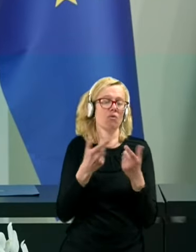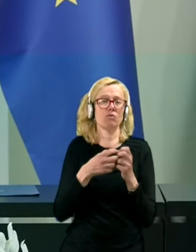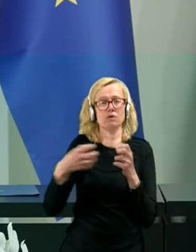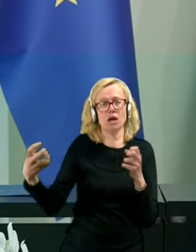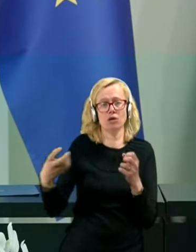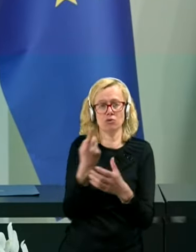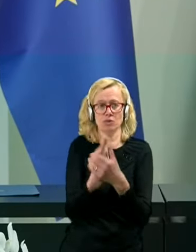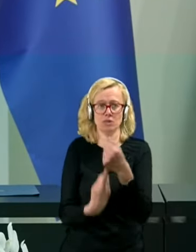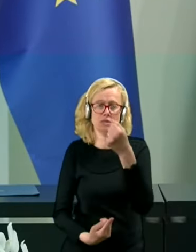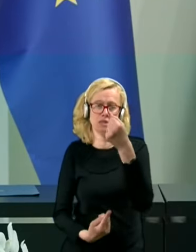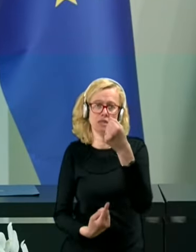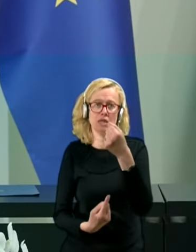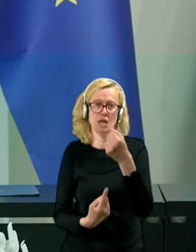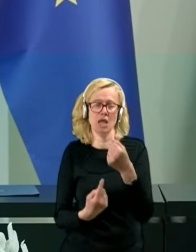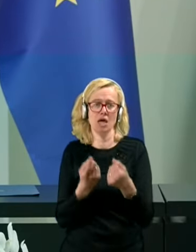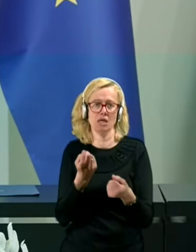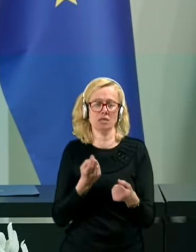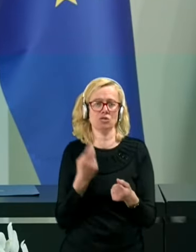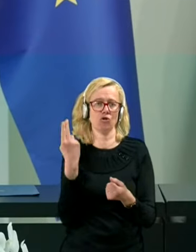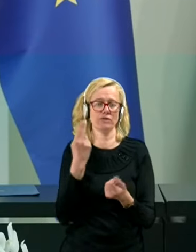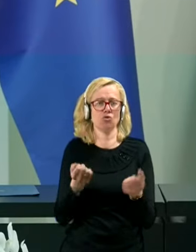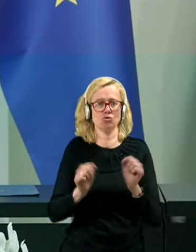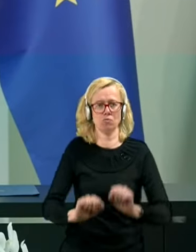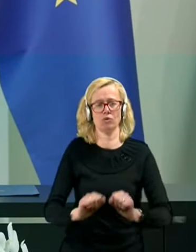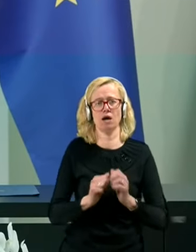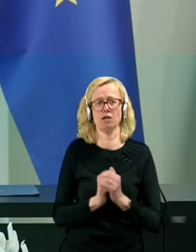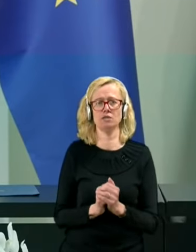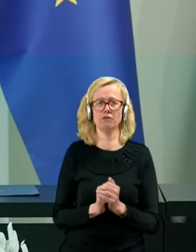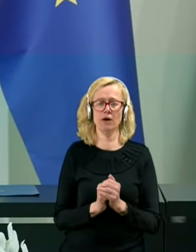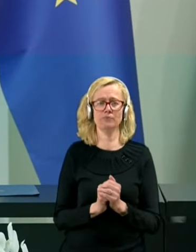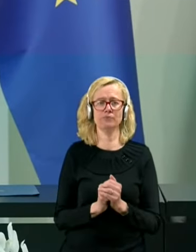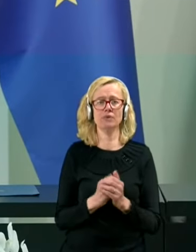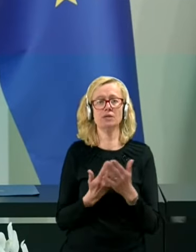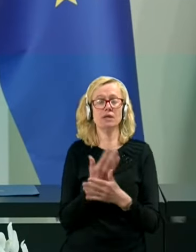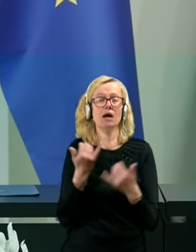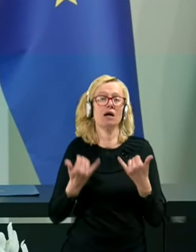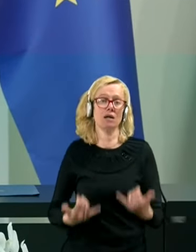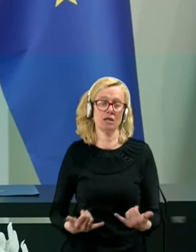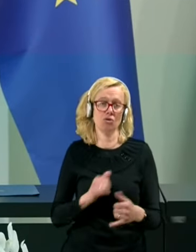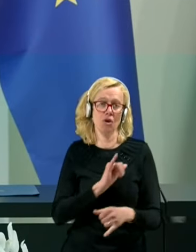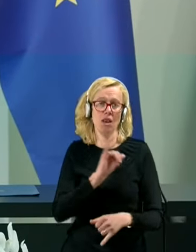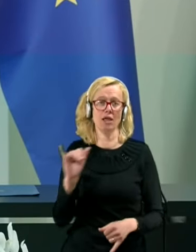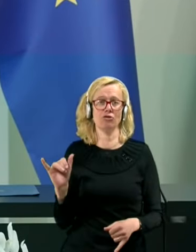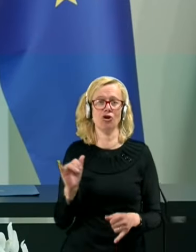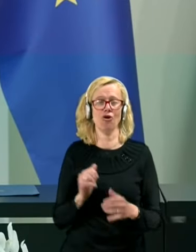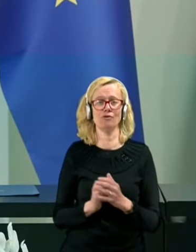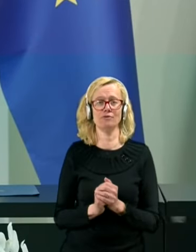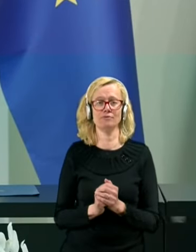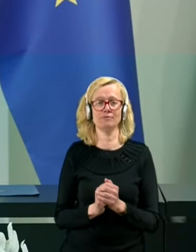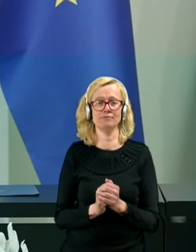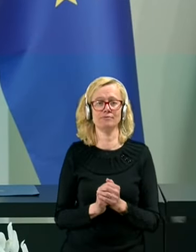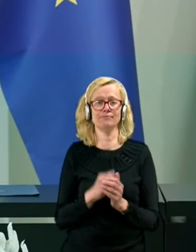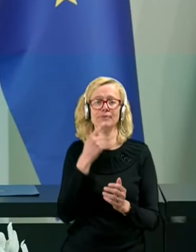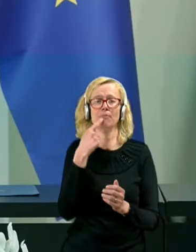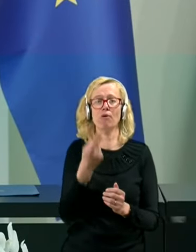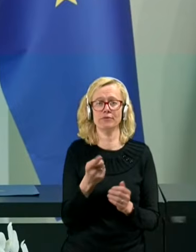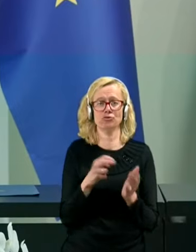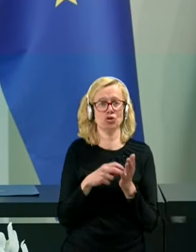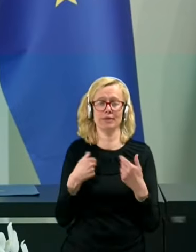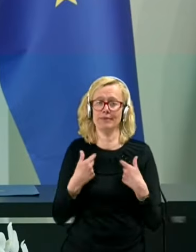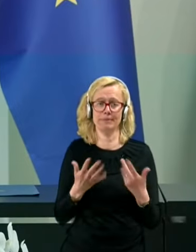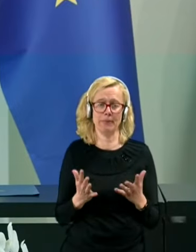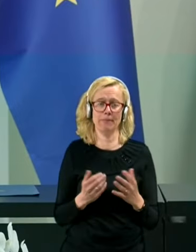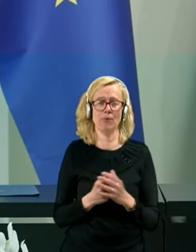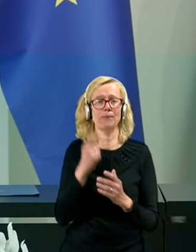iz ponudbe slovenskega gospodarstva. Za letošnje leto napovedi še nimamo,